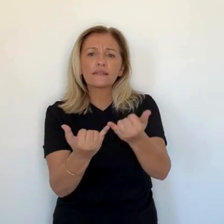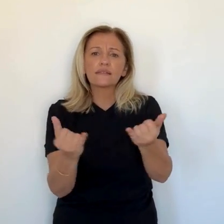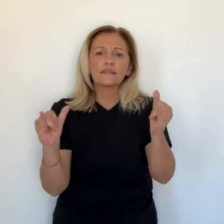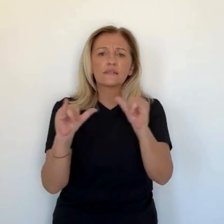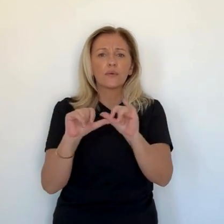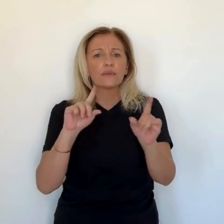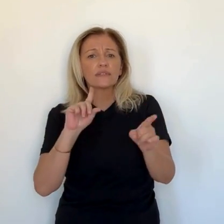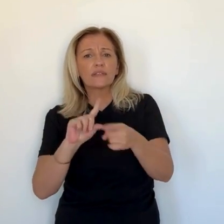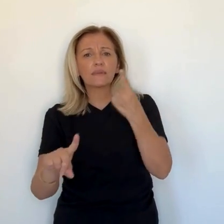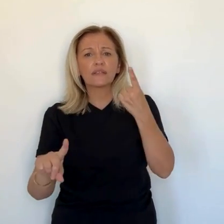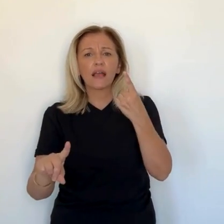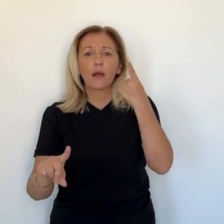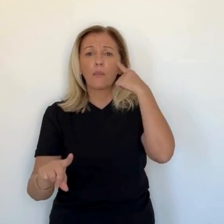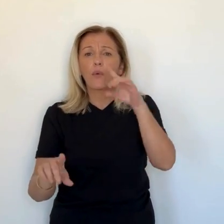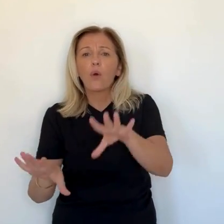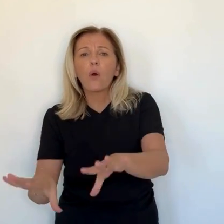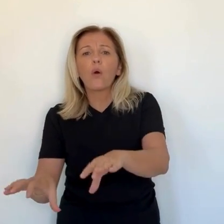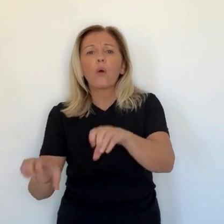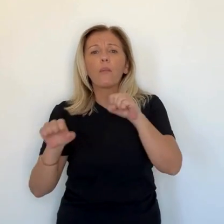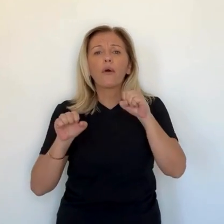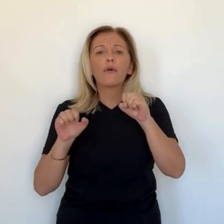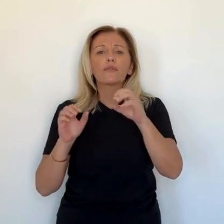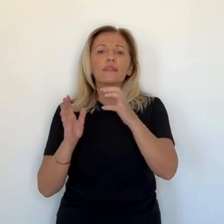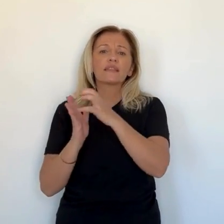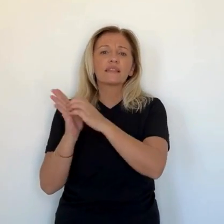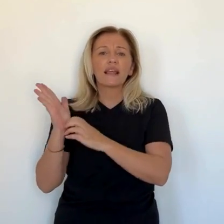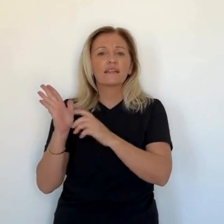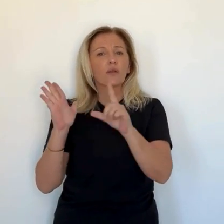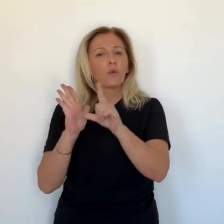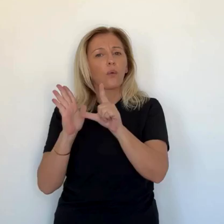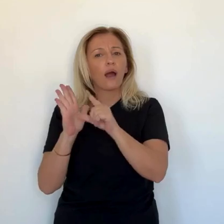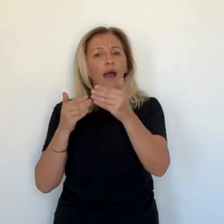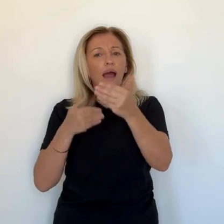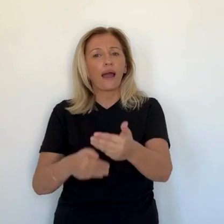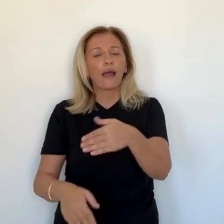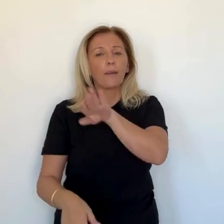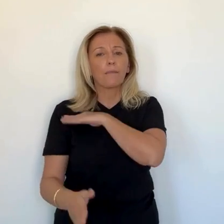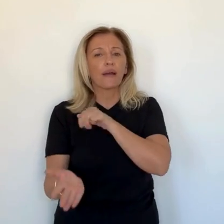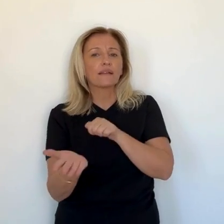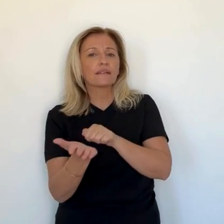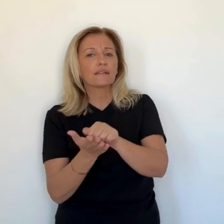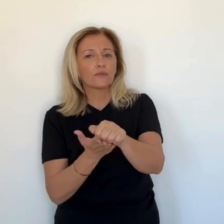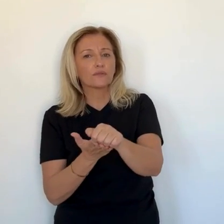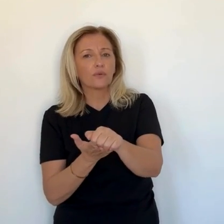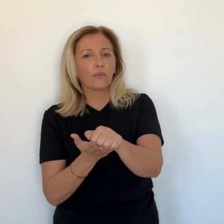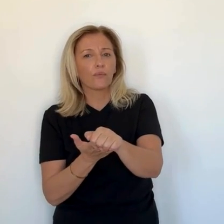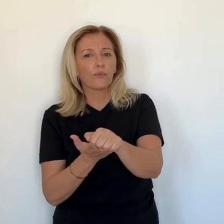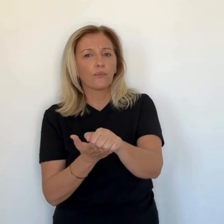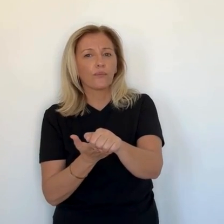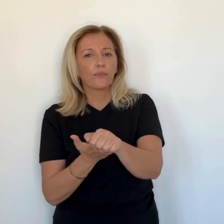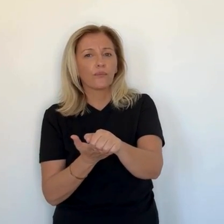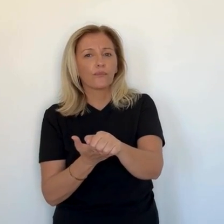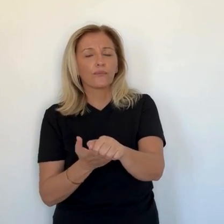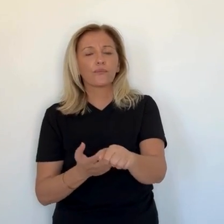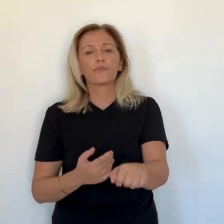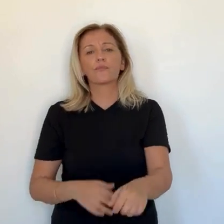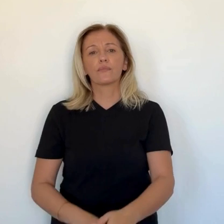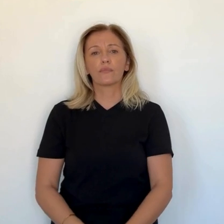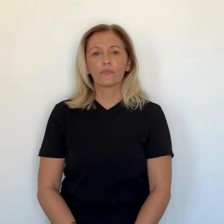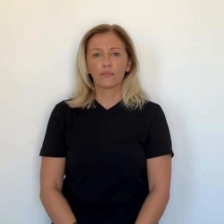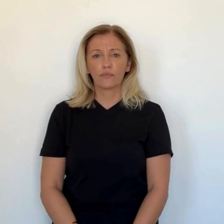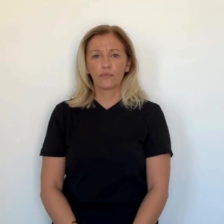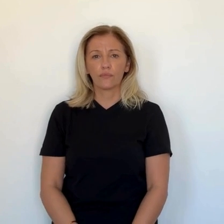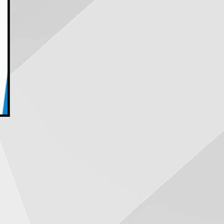demande à Emmanuel Macron de convoquer une session parlementaire extraordinaire afin de donner une suite au texte de loi suspendu par la dissolution,